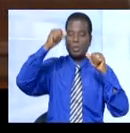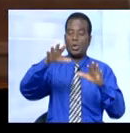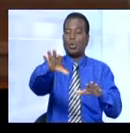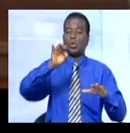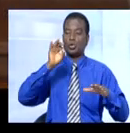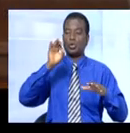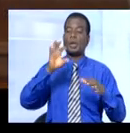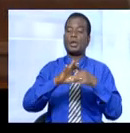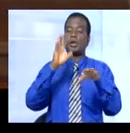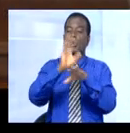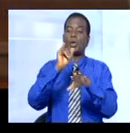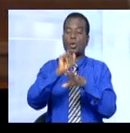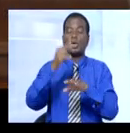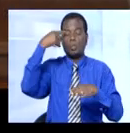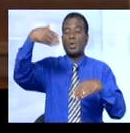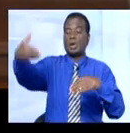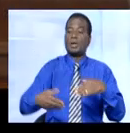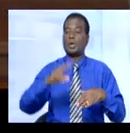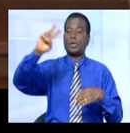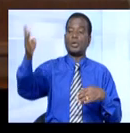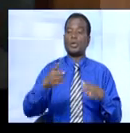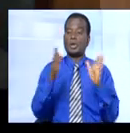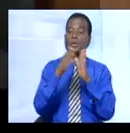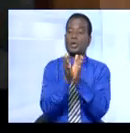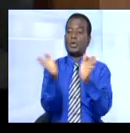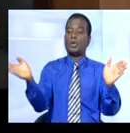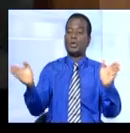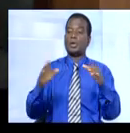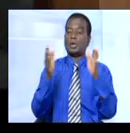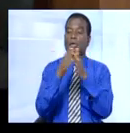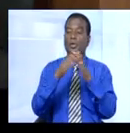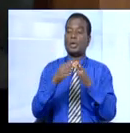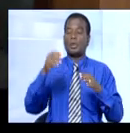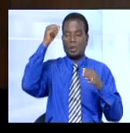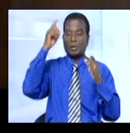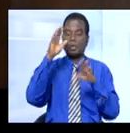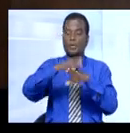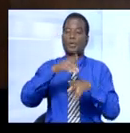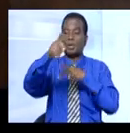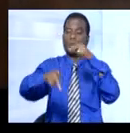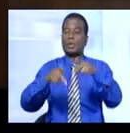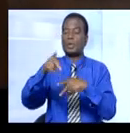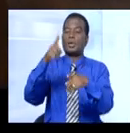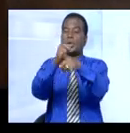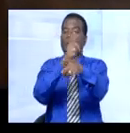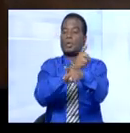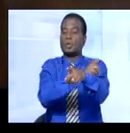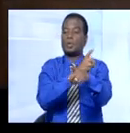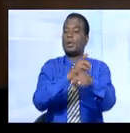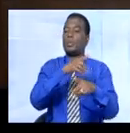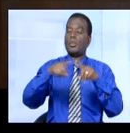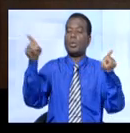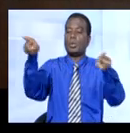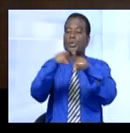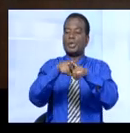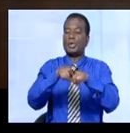de la Côte d'Ivoire pour abriter la deuxième Assemblée générale du Forum des parlementaires africains sur la population et le développement, mais